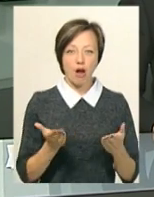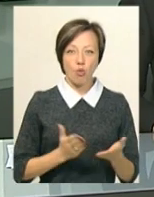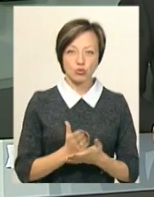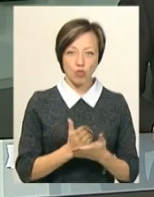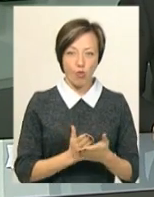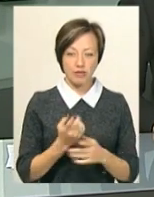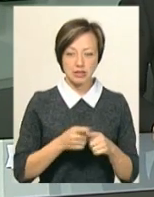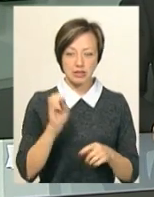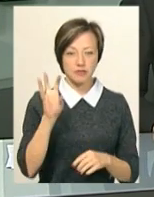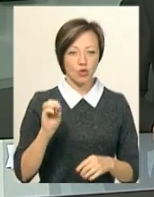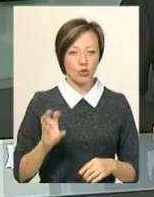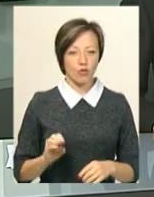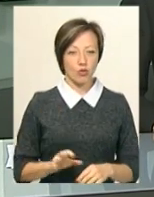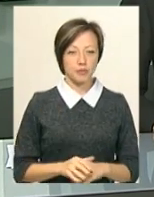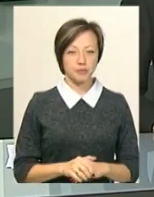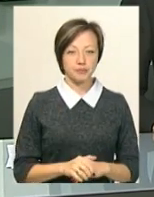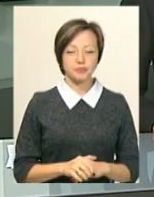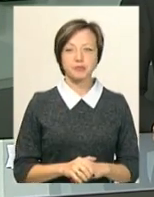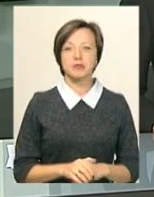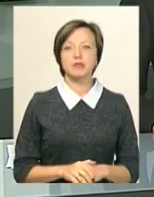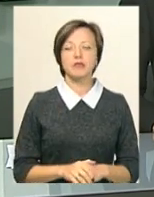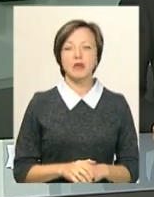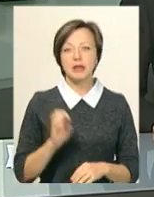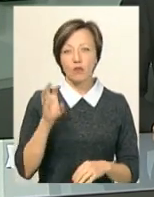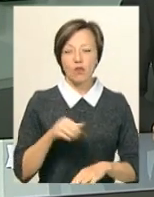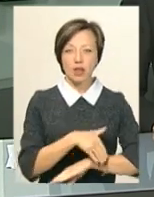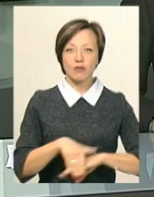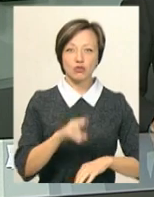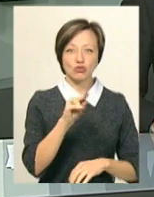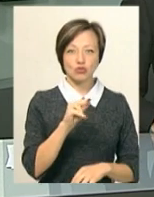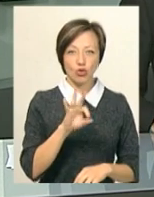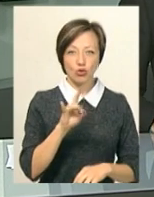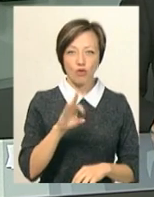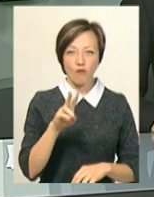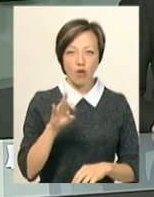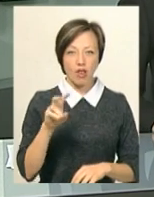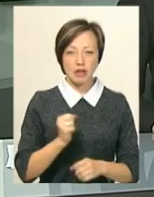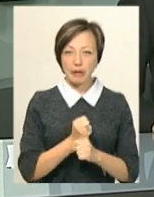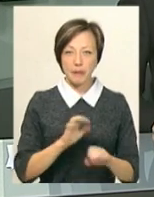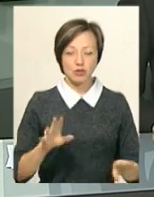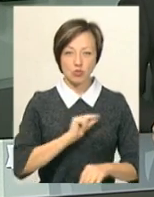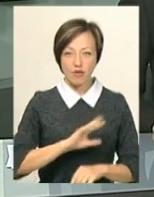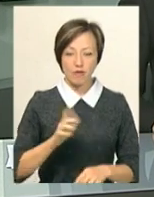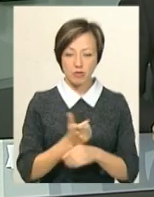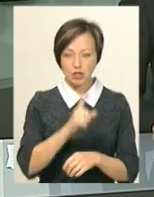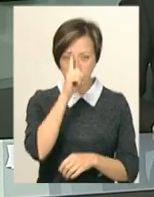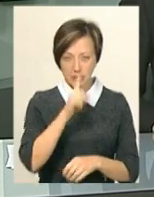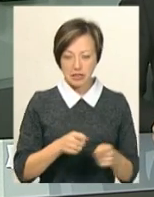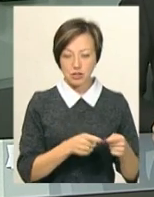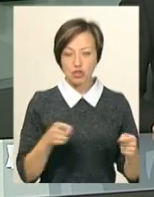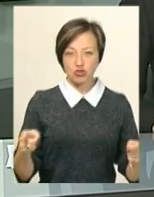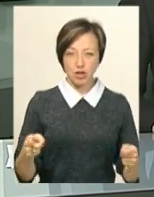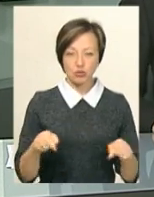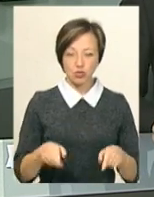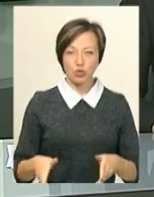обслуговує, Олег Захаренко. Нагадаю, світлофор на вулиці Чорновола не працював більше місяця. За цей час на цій